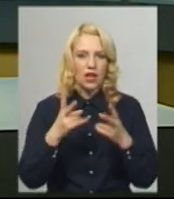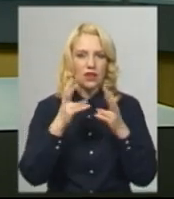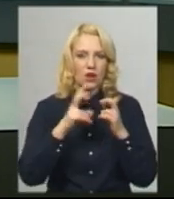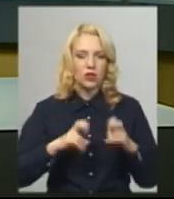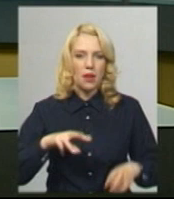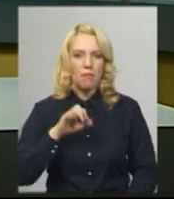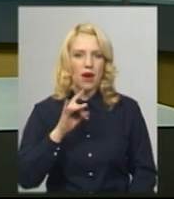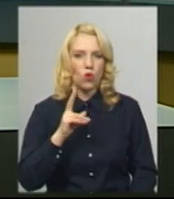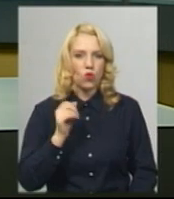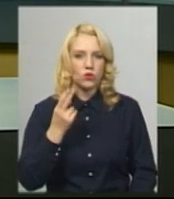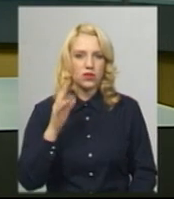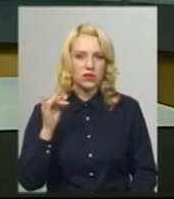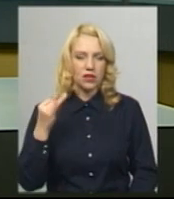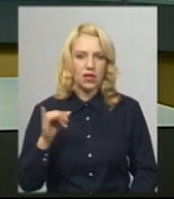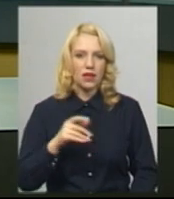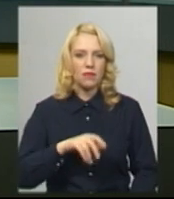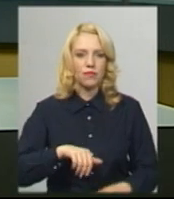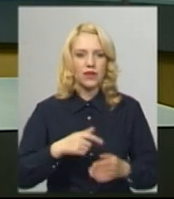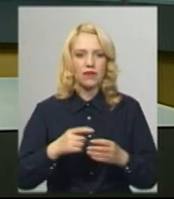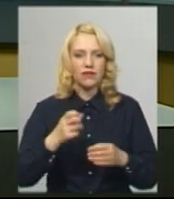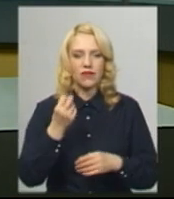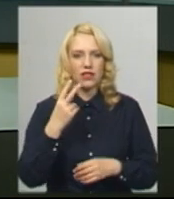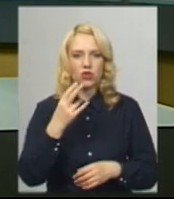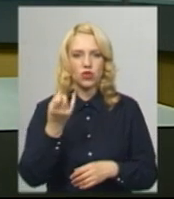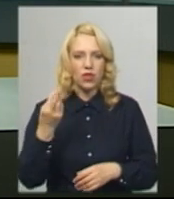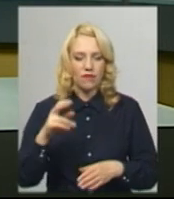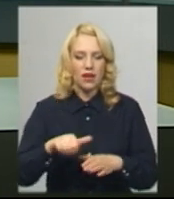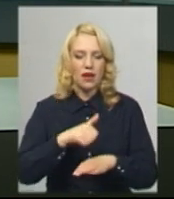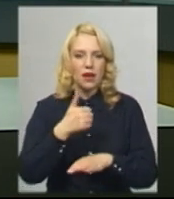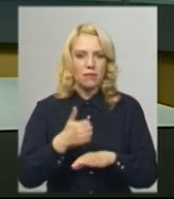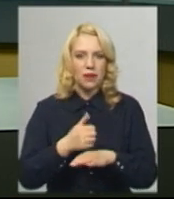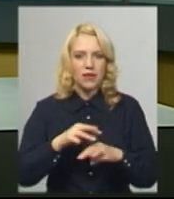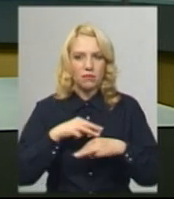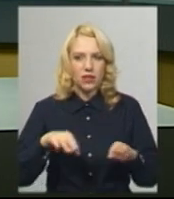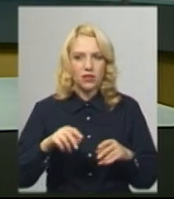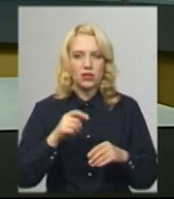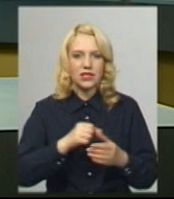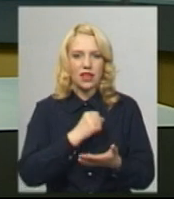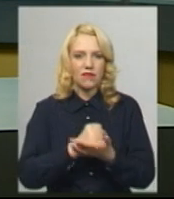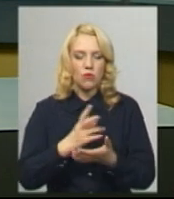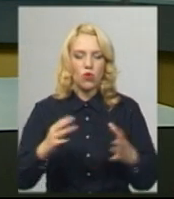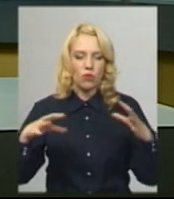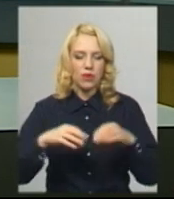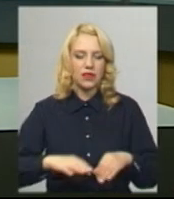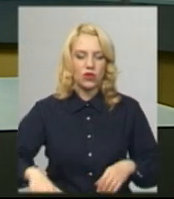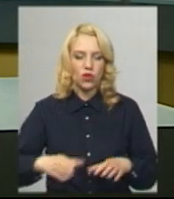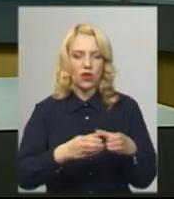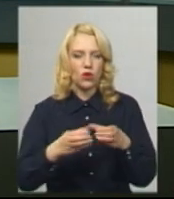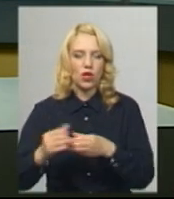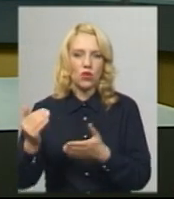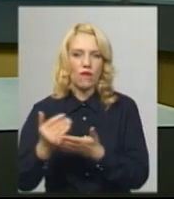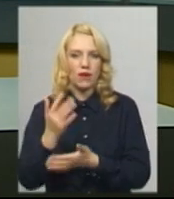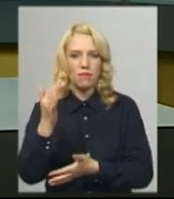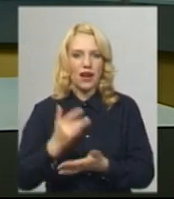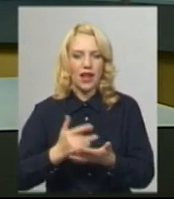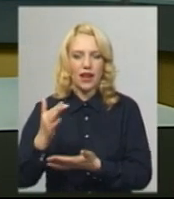Нагадаю, Кабінет міністрів України 12 червня затвердив проєкт територій об'єднаних територіальних громад та новий перелік районів.